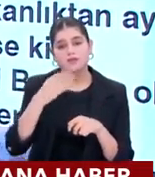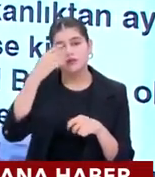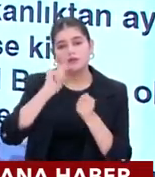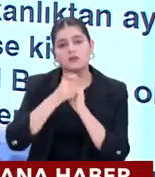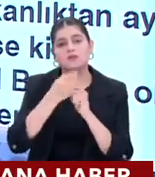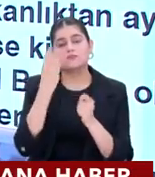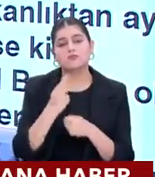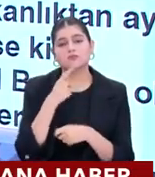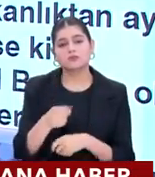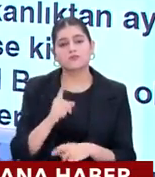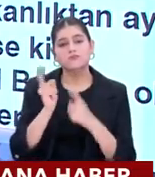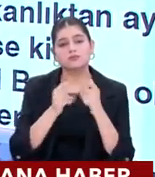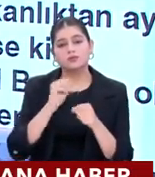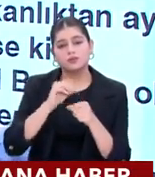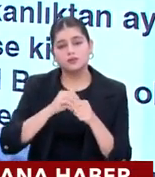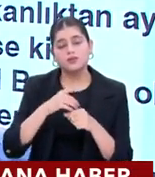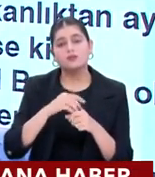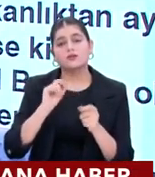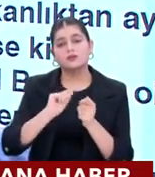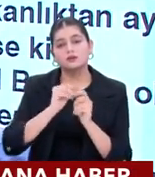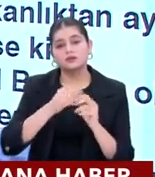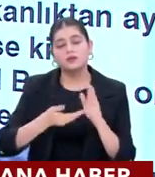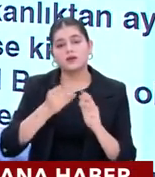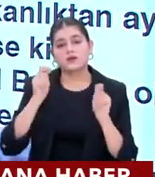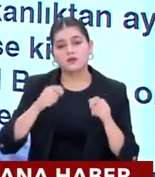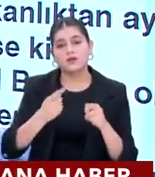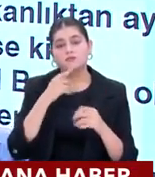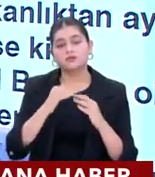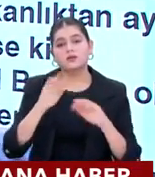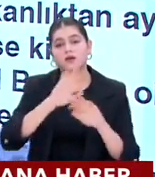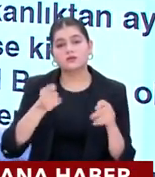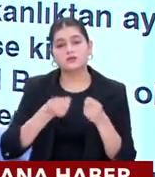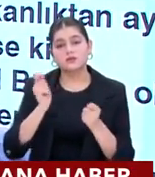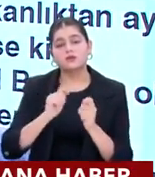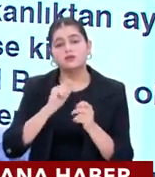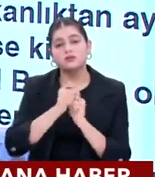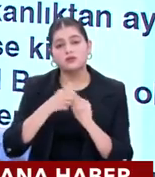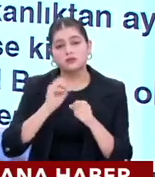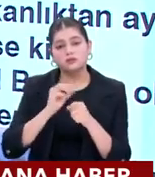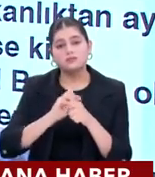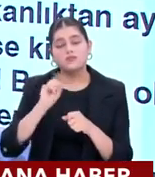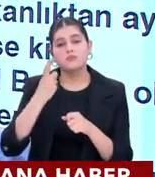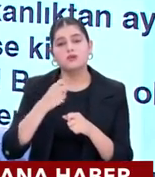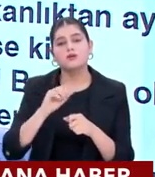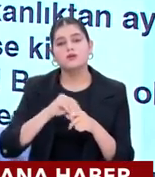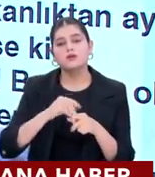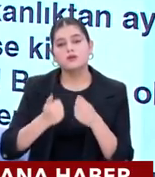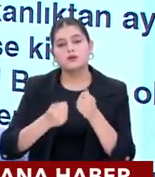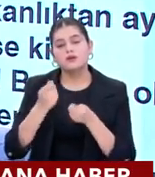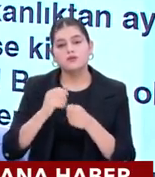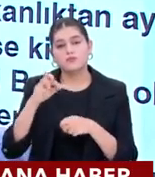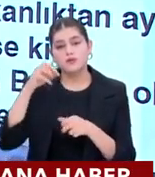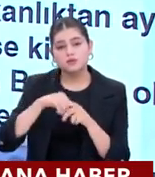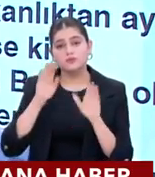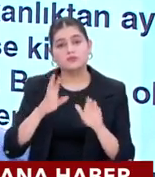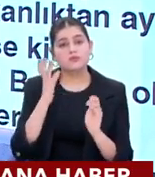gerçekleştirecek. Bir şekilde içerideki dinamikleri harekete geçirecek. O da bu değişimde bir şekilde bir aktör olarak parti içinde kalmaya